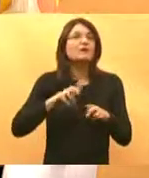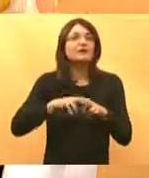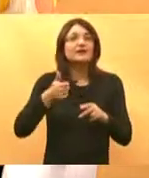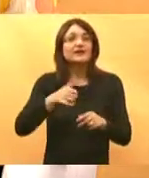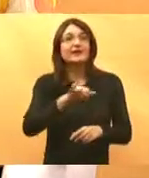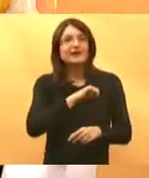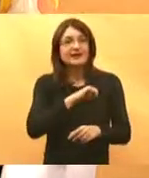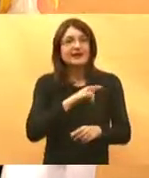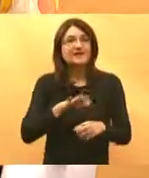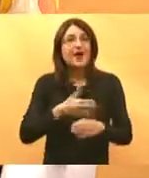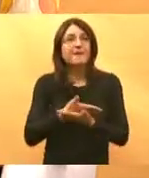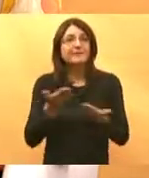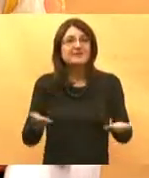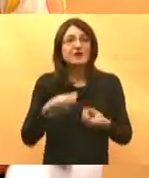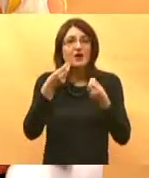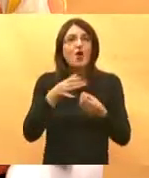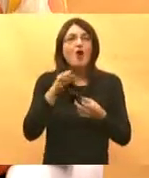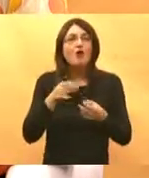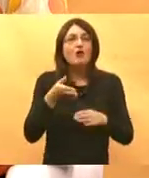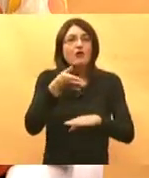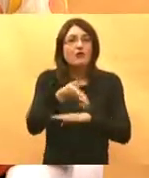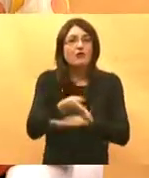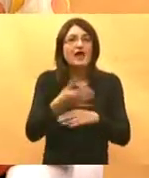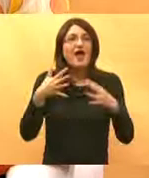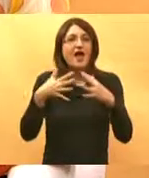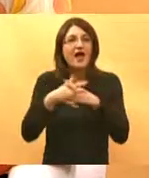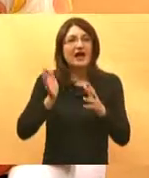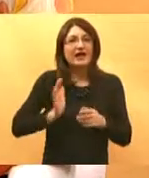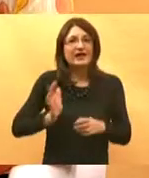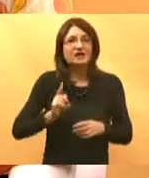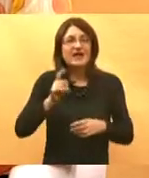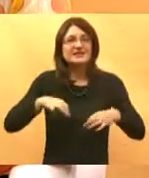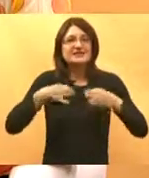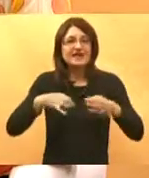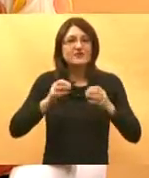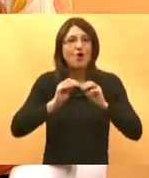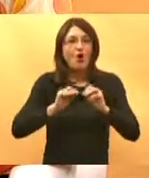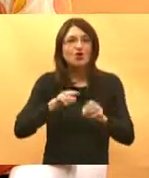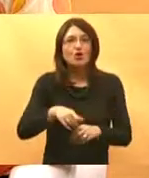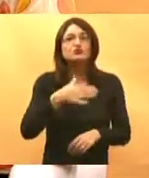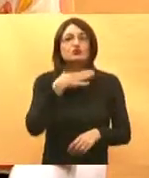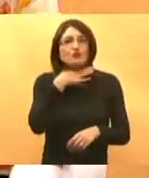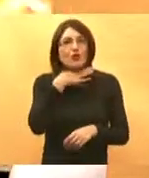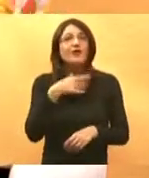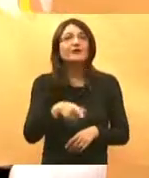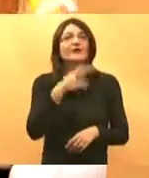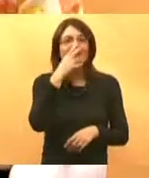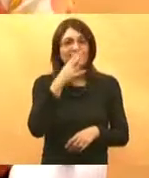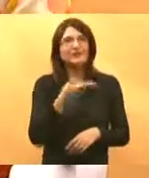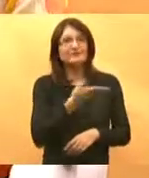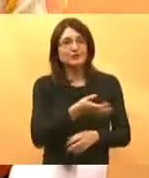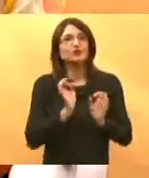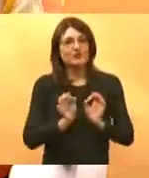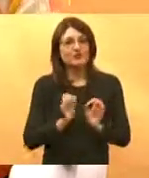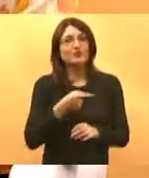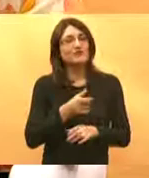interesantnoj emisiji govorit ćemo o uvođenju građanskog i zdravstvenog kodgoja u škole da vidimo super evo doktor